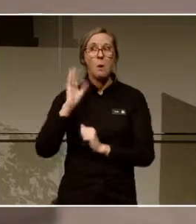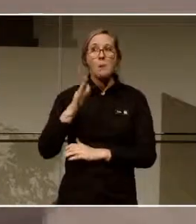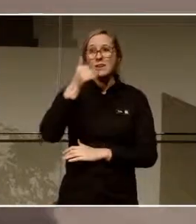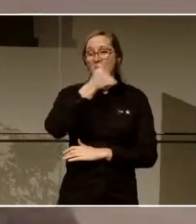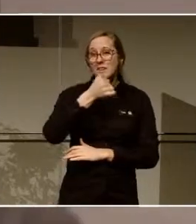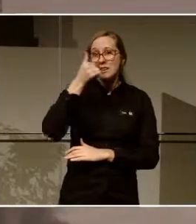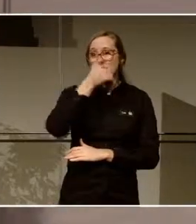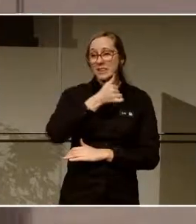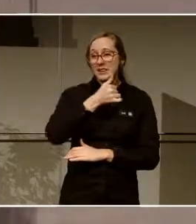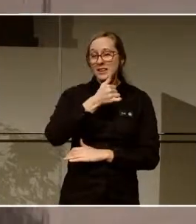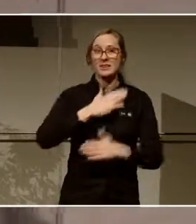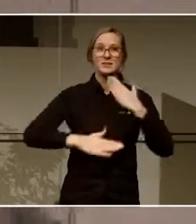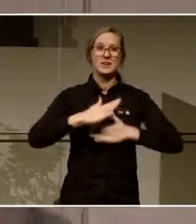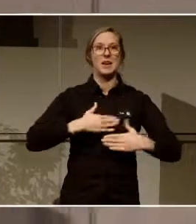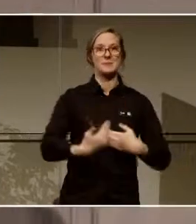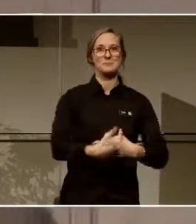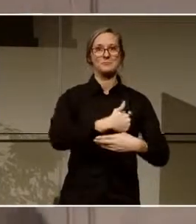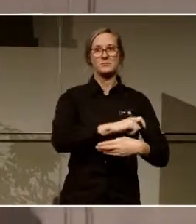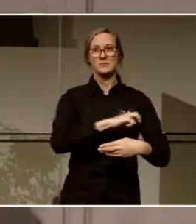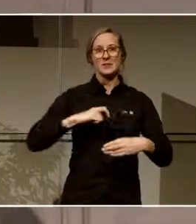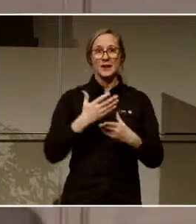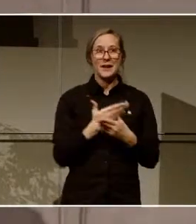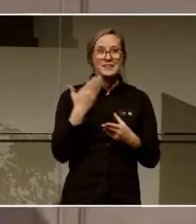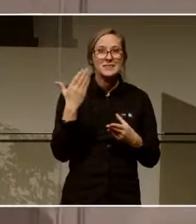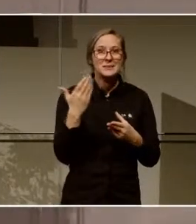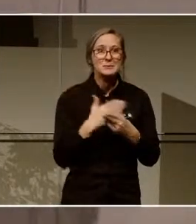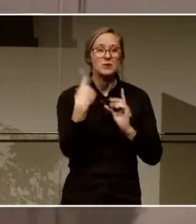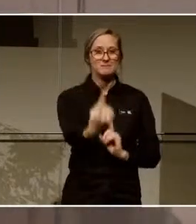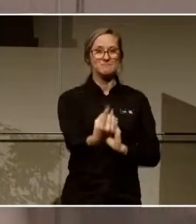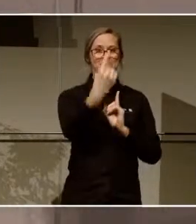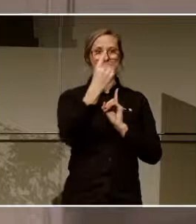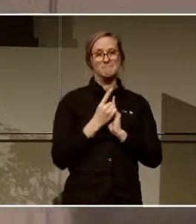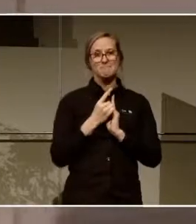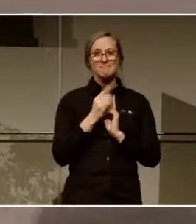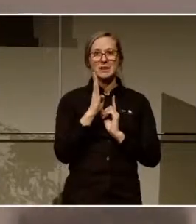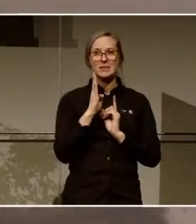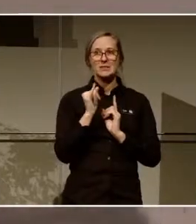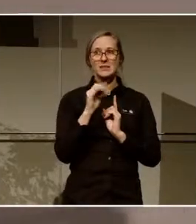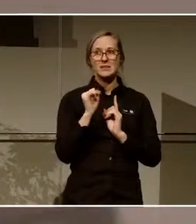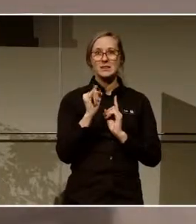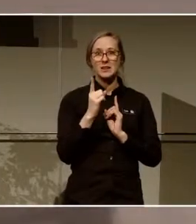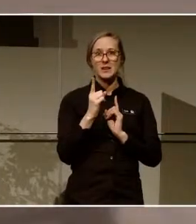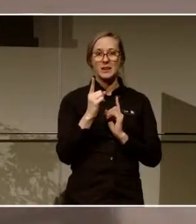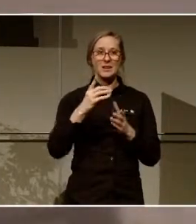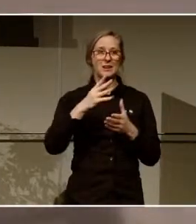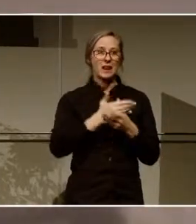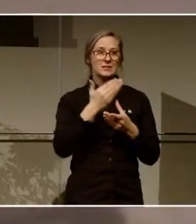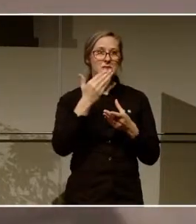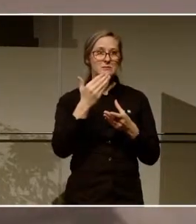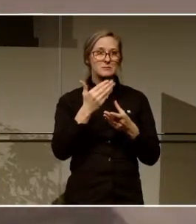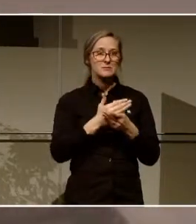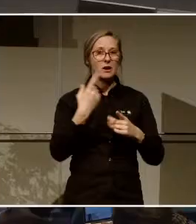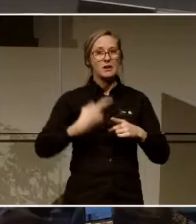på mer får ni gärna komma till Helsingborg. Träffa oss på Digidel Helsingborg. Enklast är att kontakta oss via